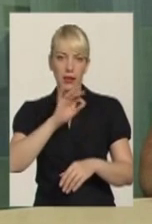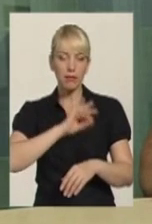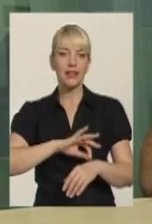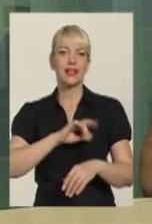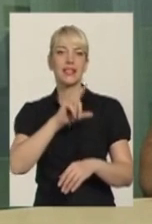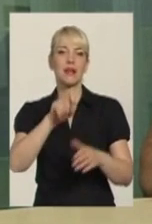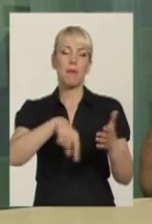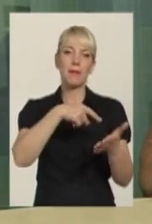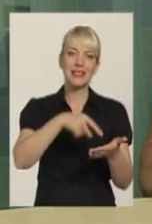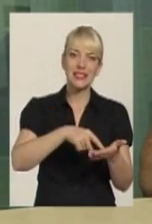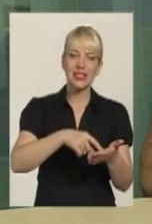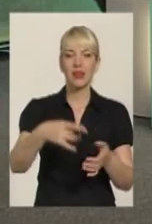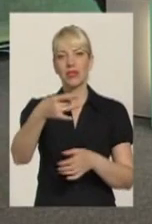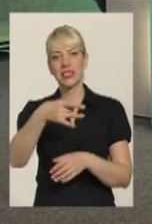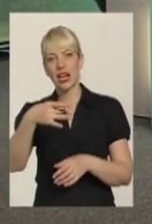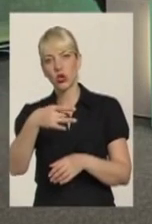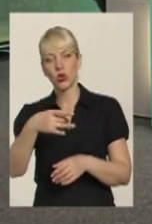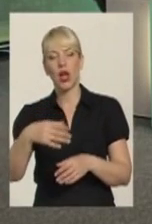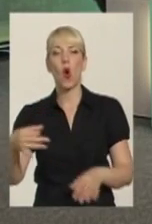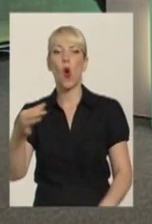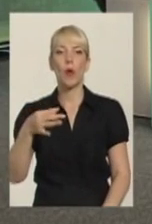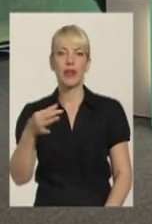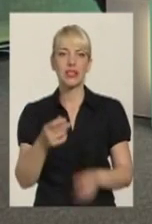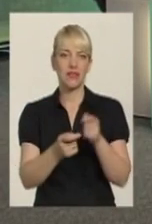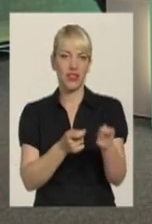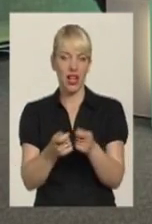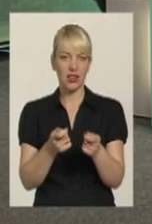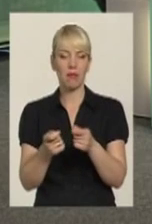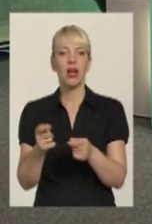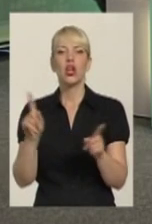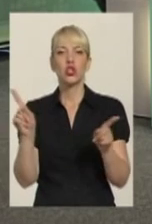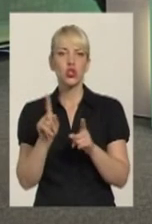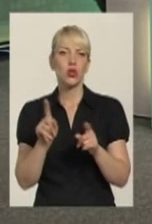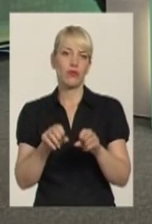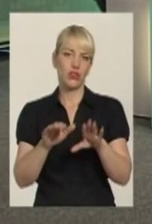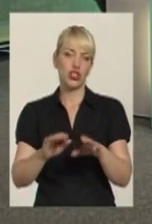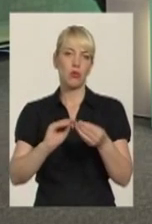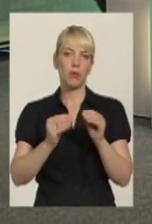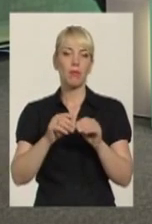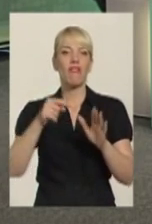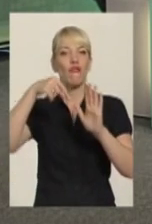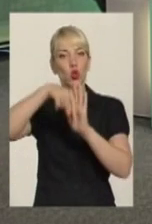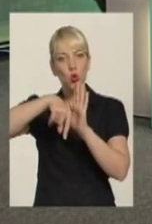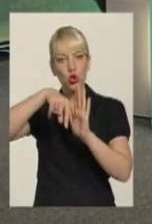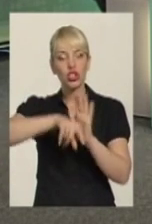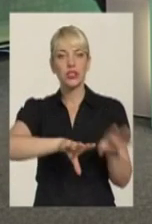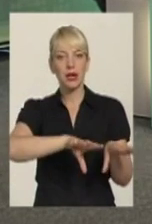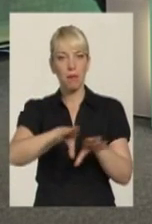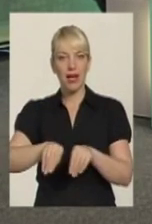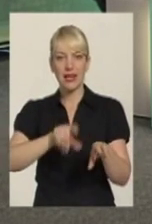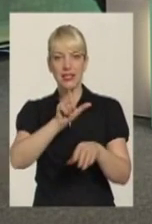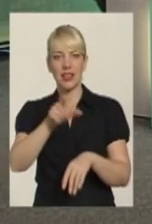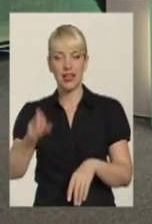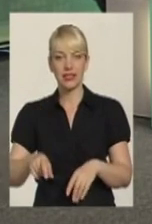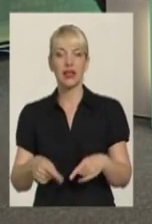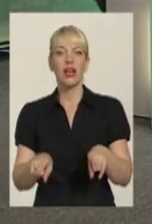районними, з обласною владою, для того, щоб вирішити ці проблеми внутрішніх переселенців. Крім того, владійний фонд ХСБ